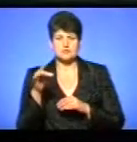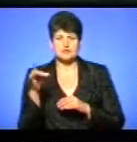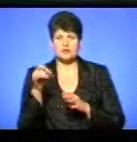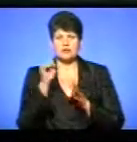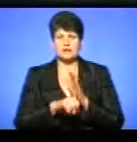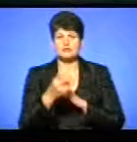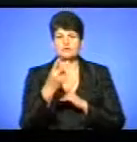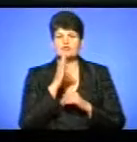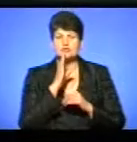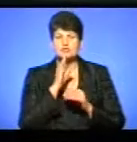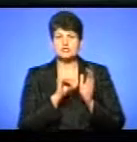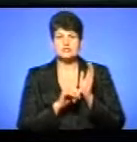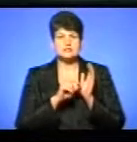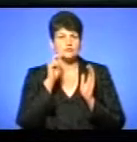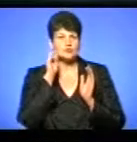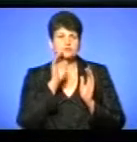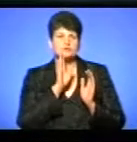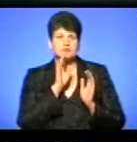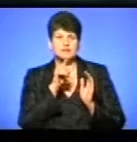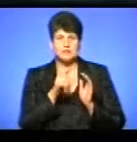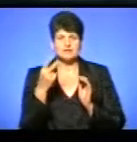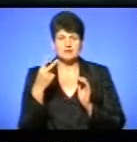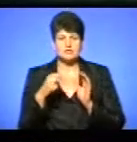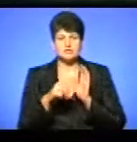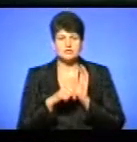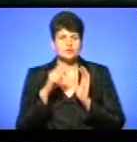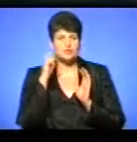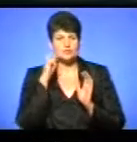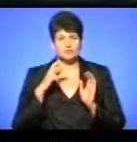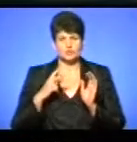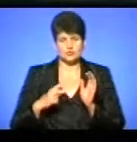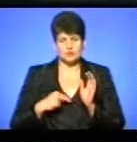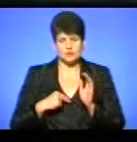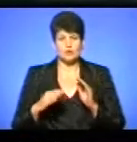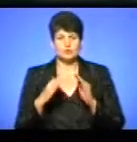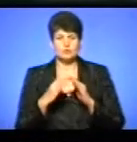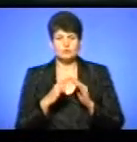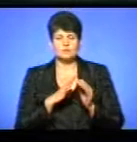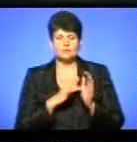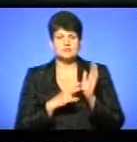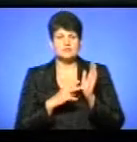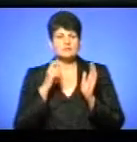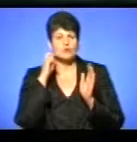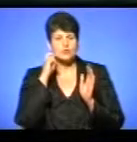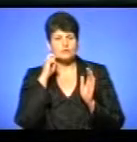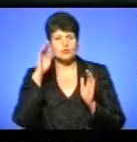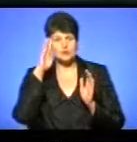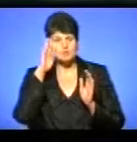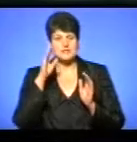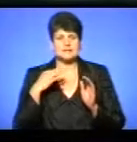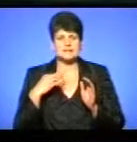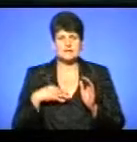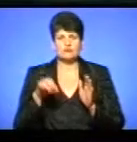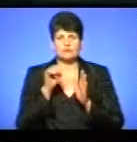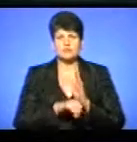двох жінок – 60-річну пенсіонерку та її 26-річну доньку. Вдома перебував 7-річний хлопчик, син убитої. Він,